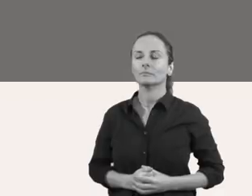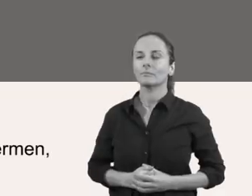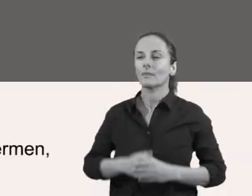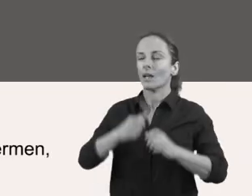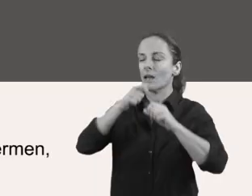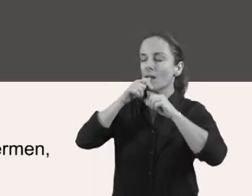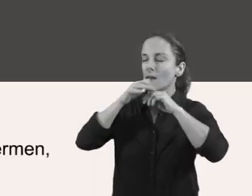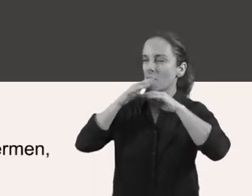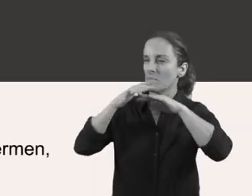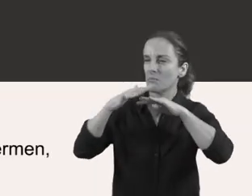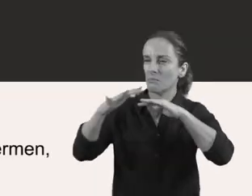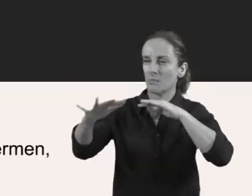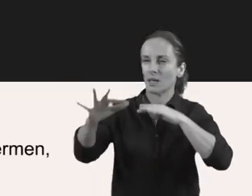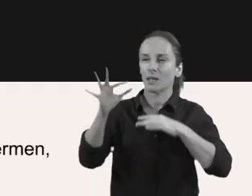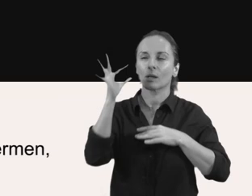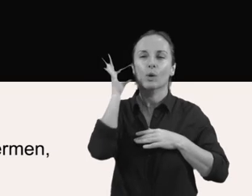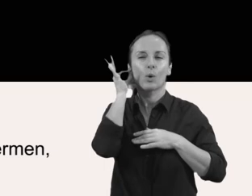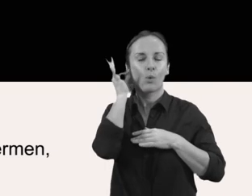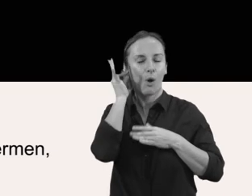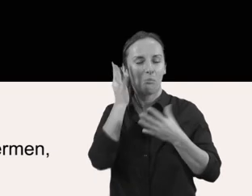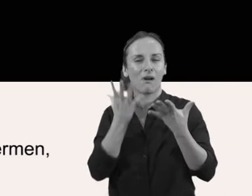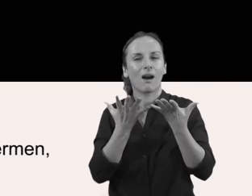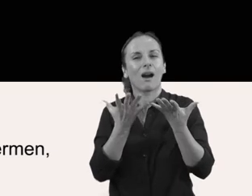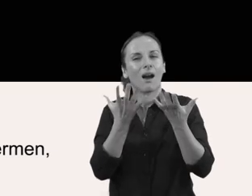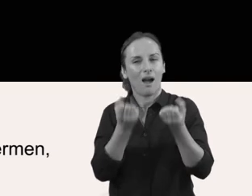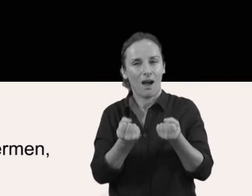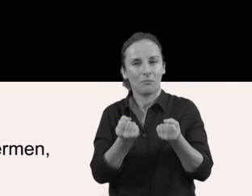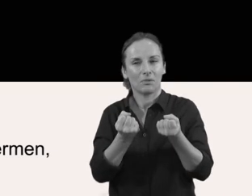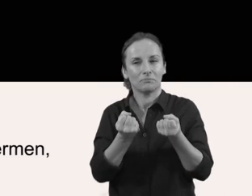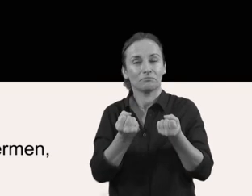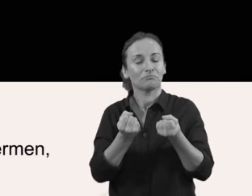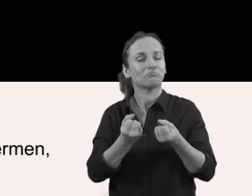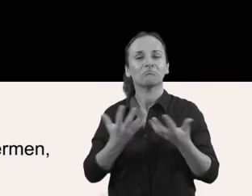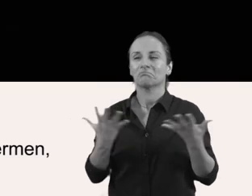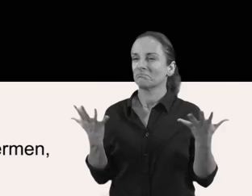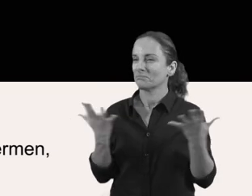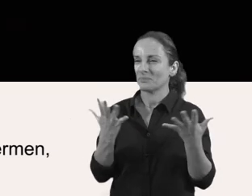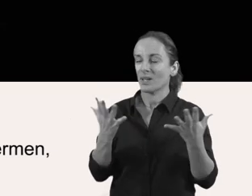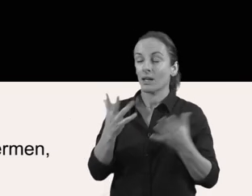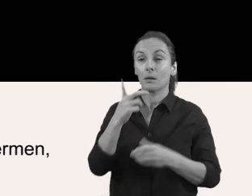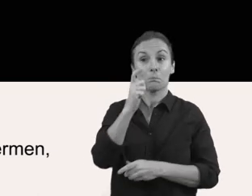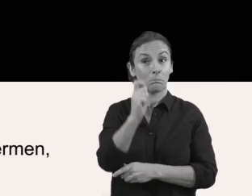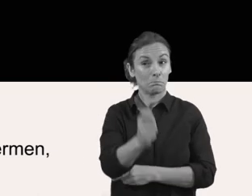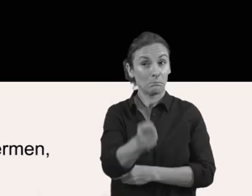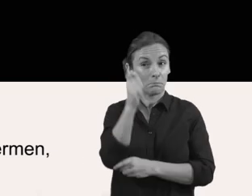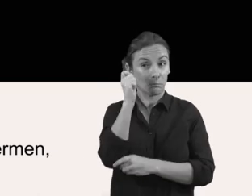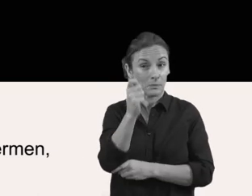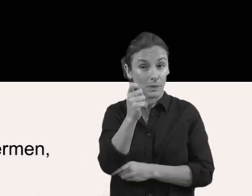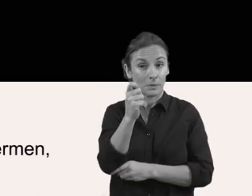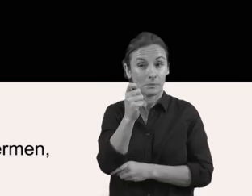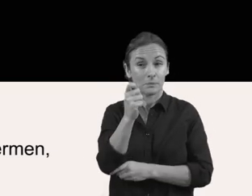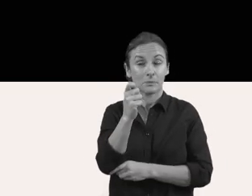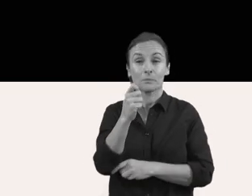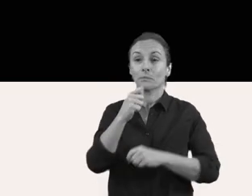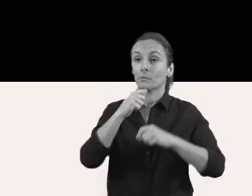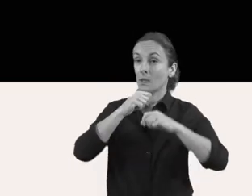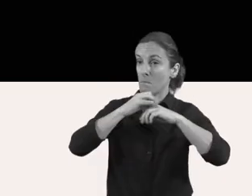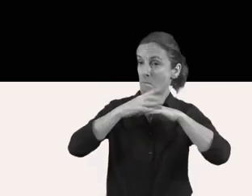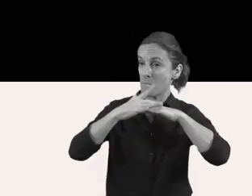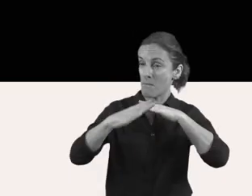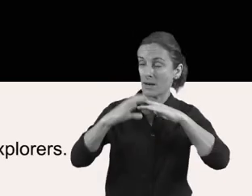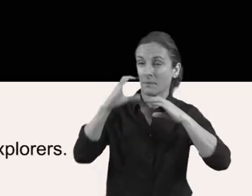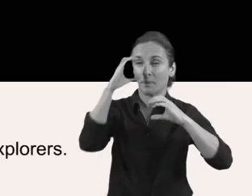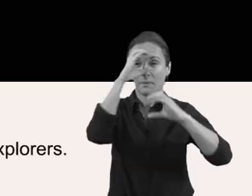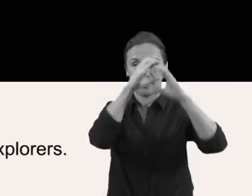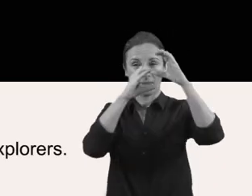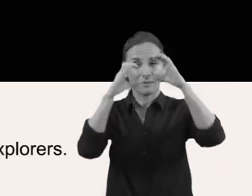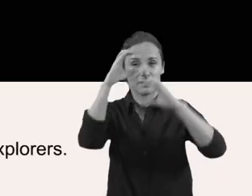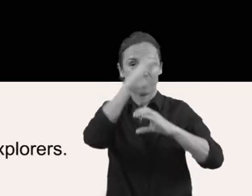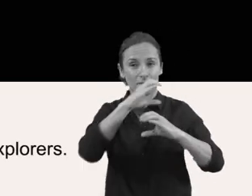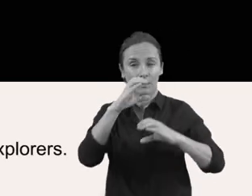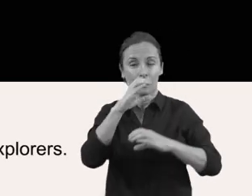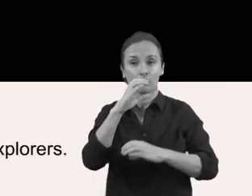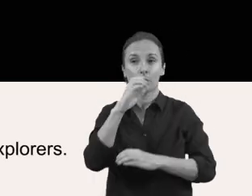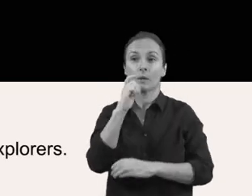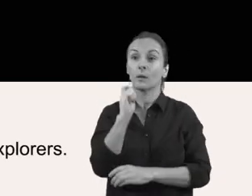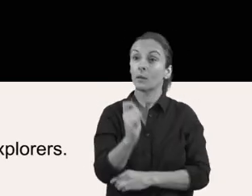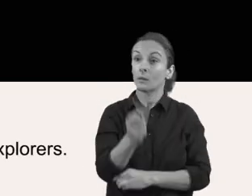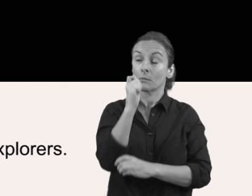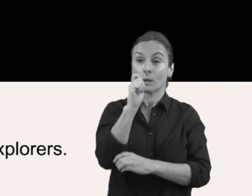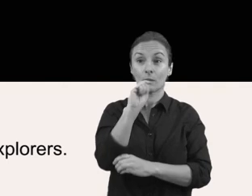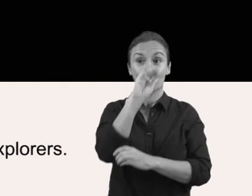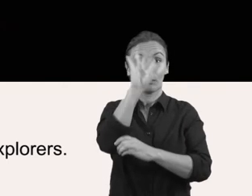A la mà hi ha dones capitanes, pescadores, oceanògrafes, observadores, faroneres, cartògrafes,